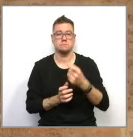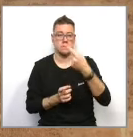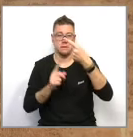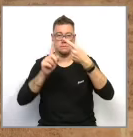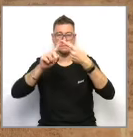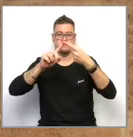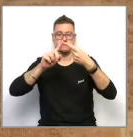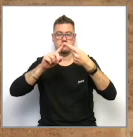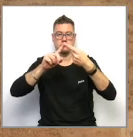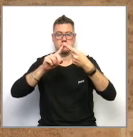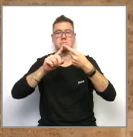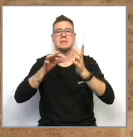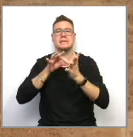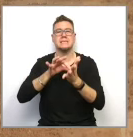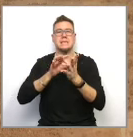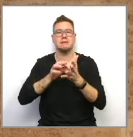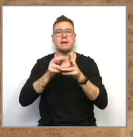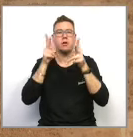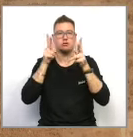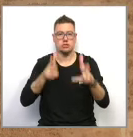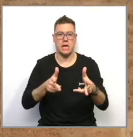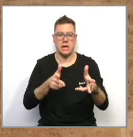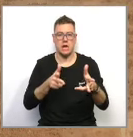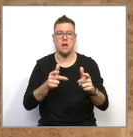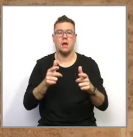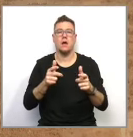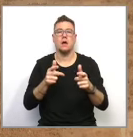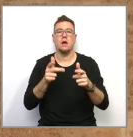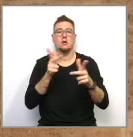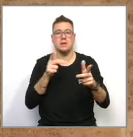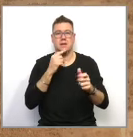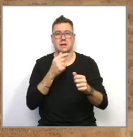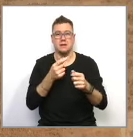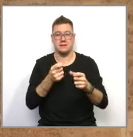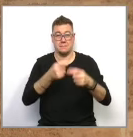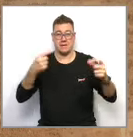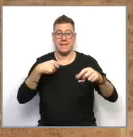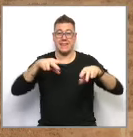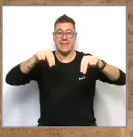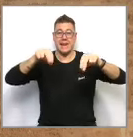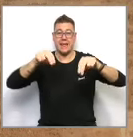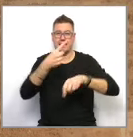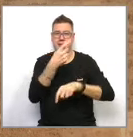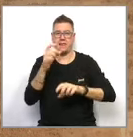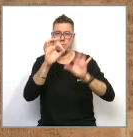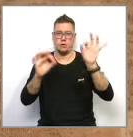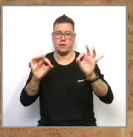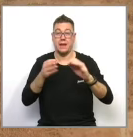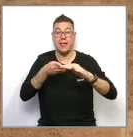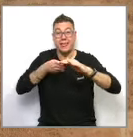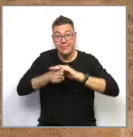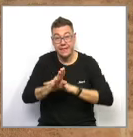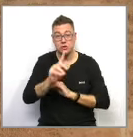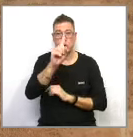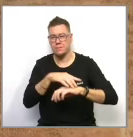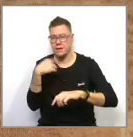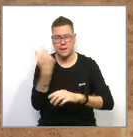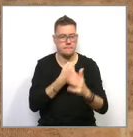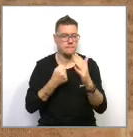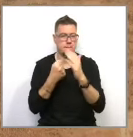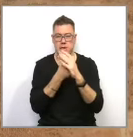s'amplia el servei de l'hostaleria al 100% en les terrasses i un terç en l'interior dels locals.